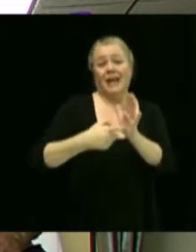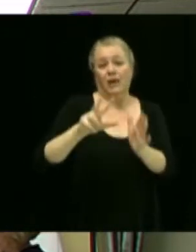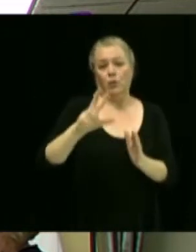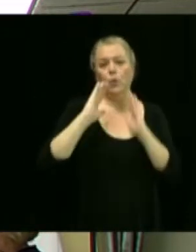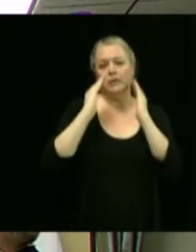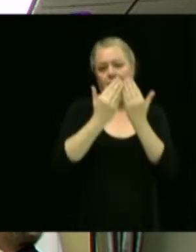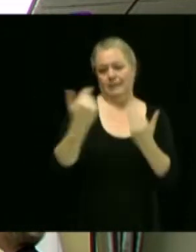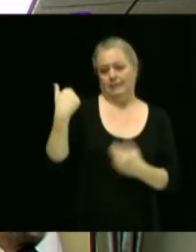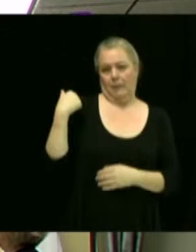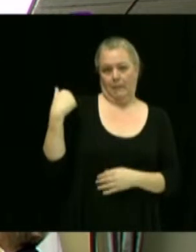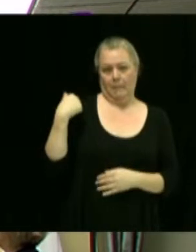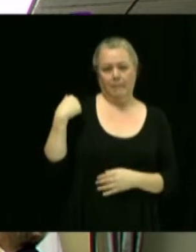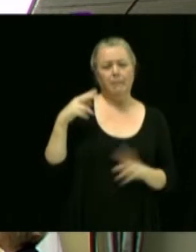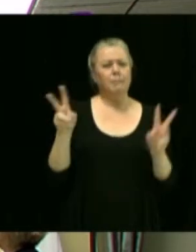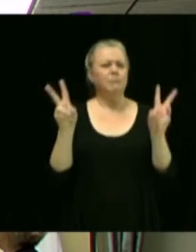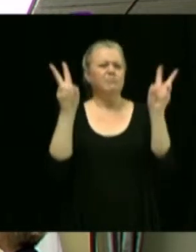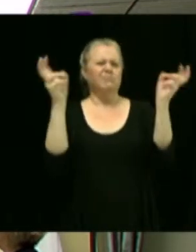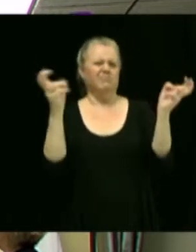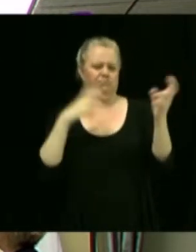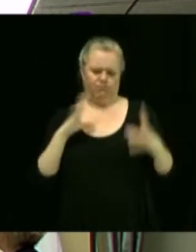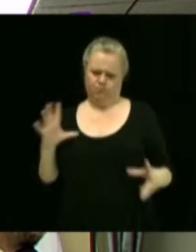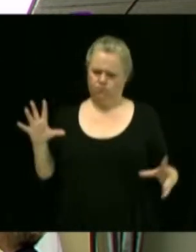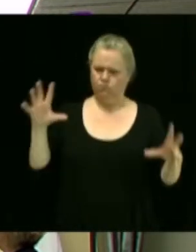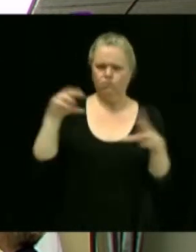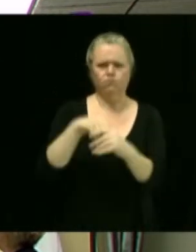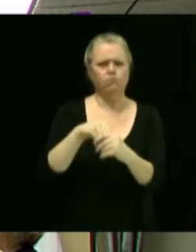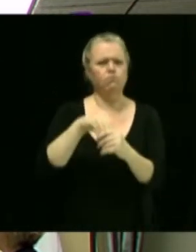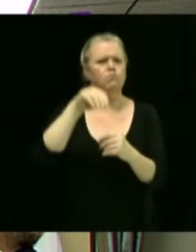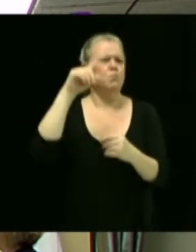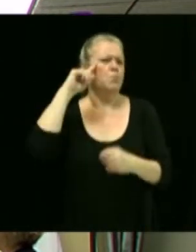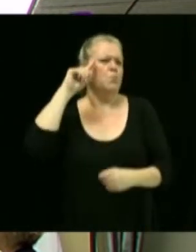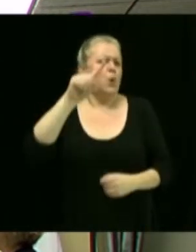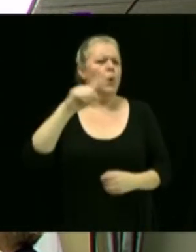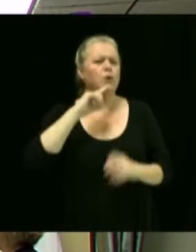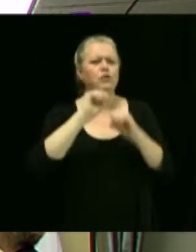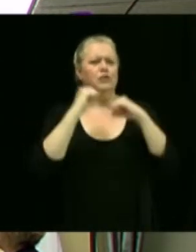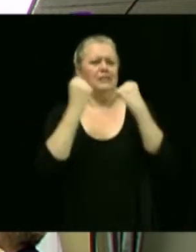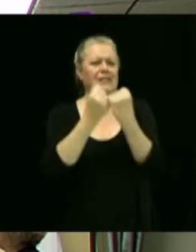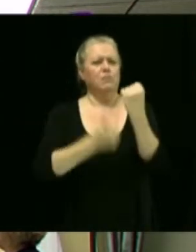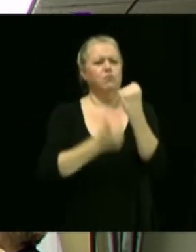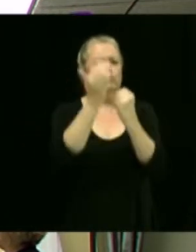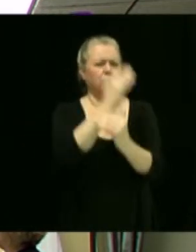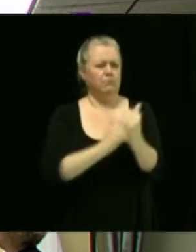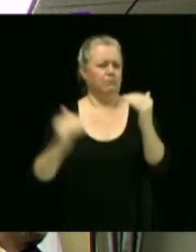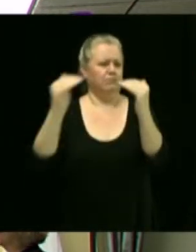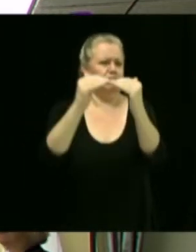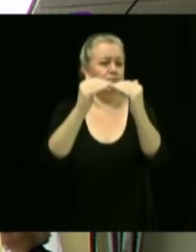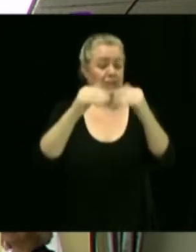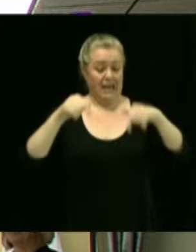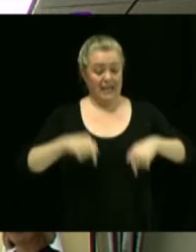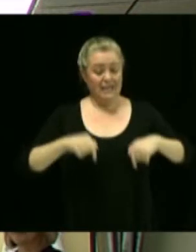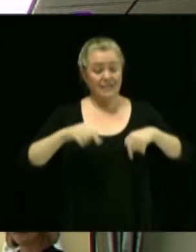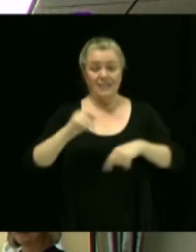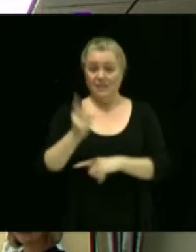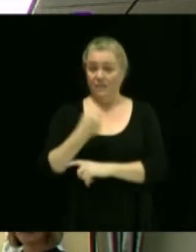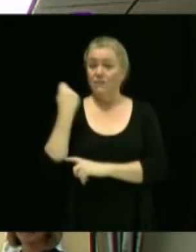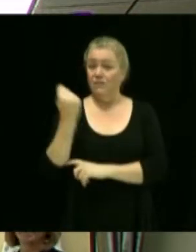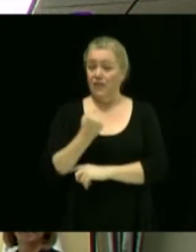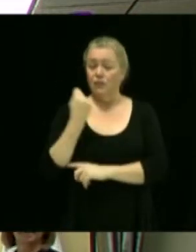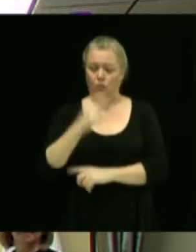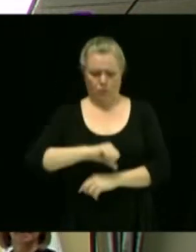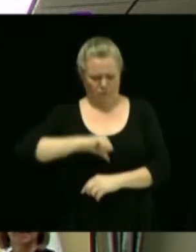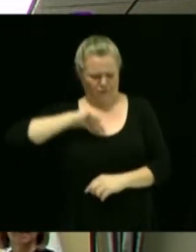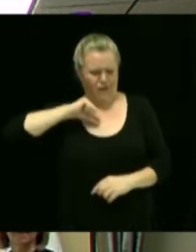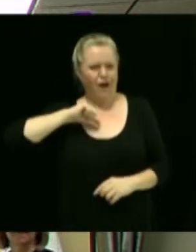pour une société plus inclusive ». Nous pouvons affirmer sans conteste, avec fierté à Victoriaville, c'est ensemble, avec nos